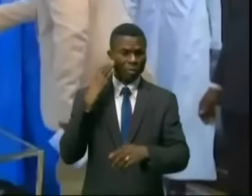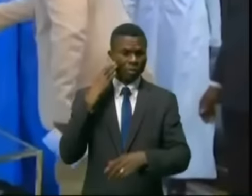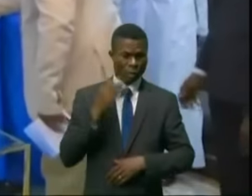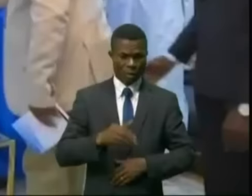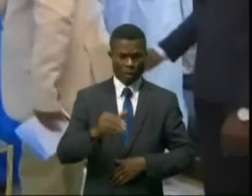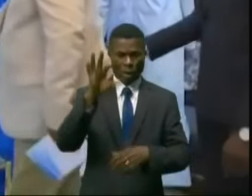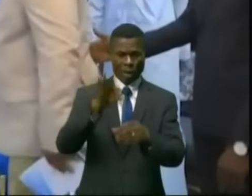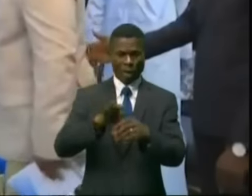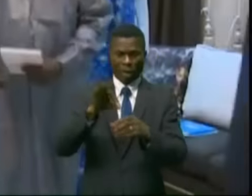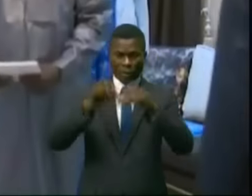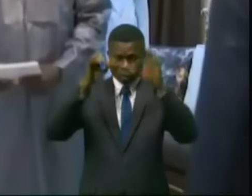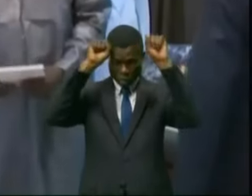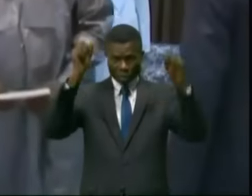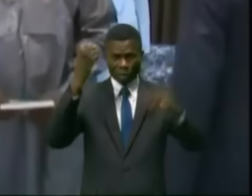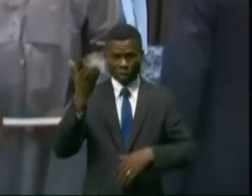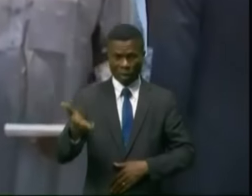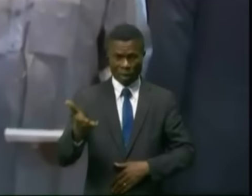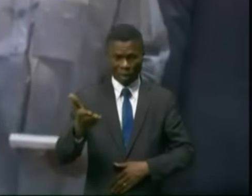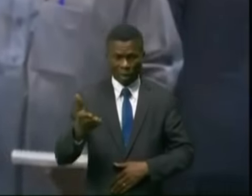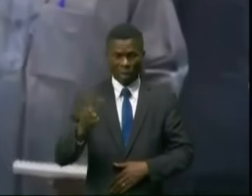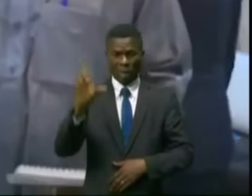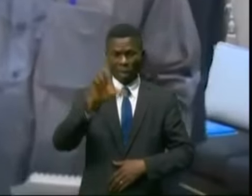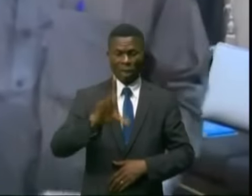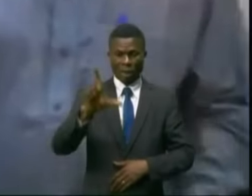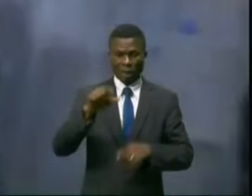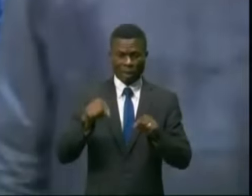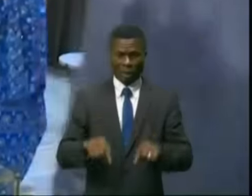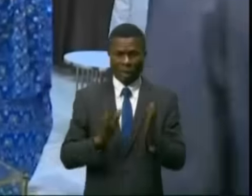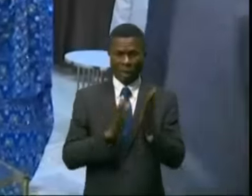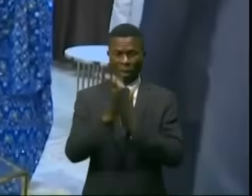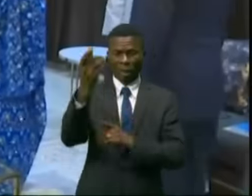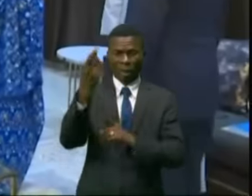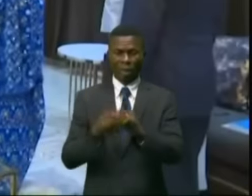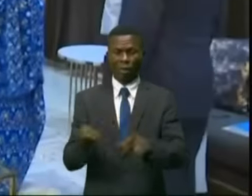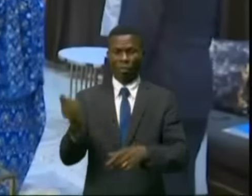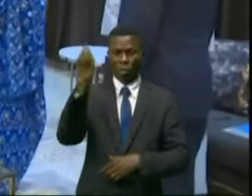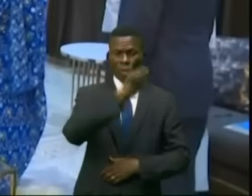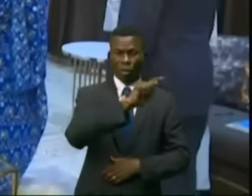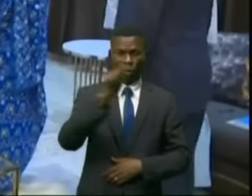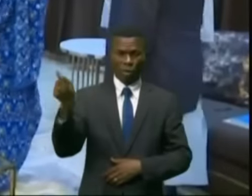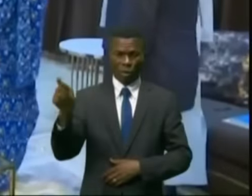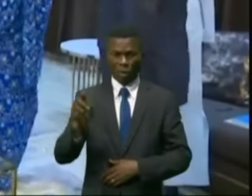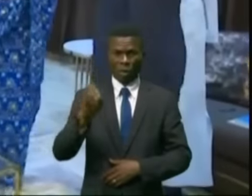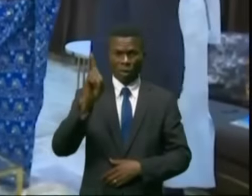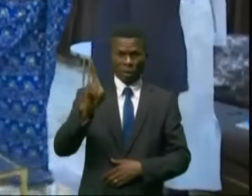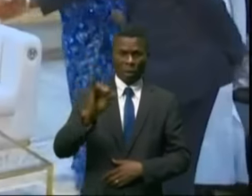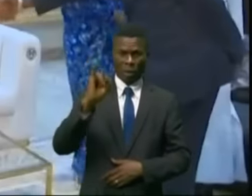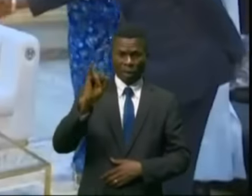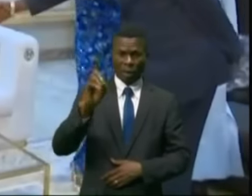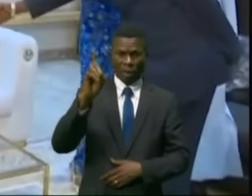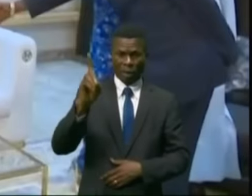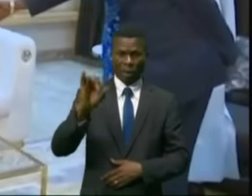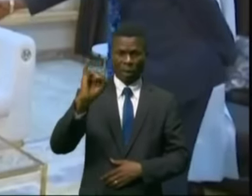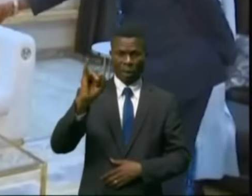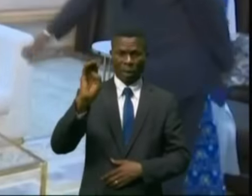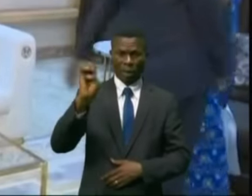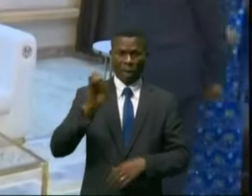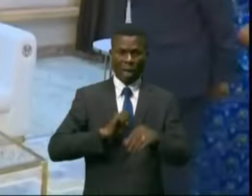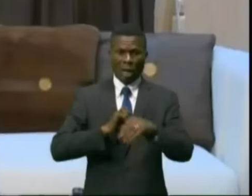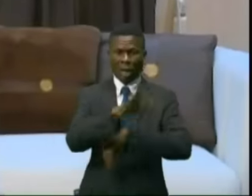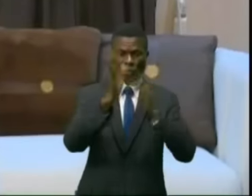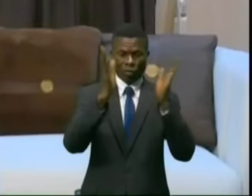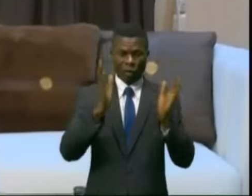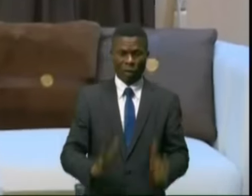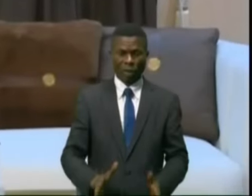'élection présidentielle. C'est lundi 15 avril, Didier Mazenga, envoyé spécial du